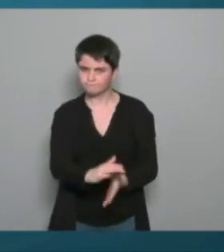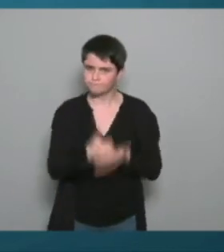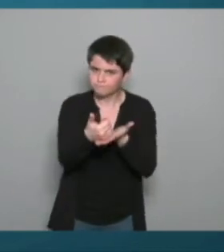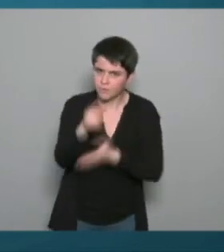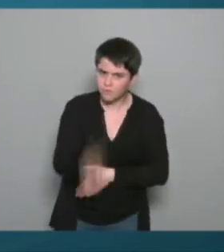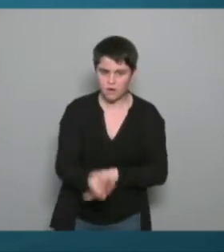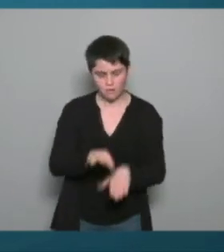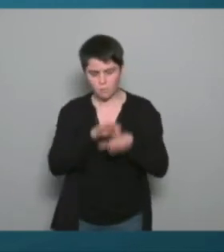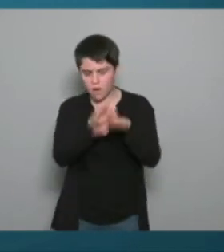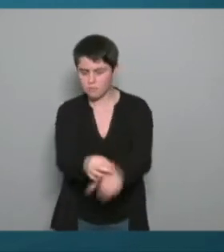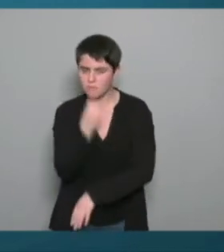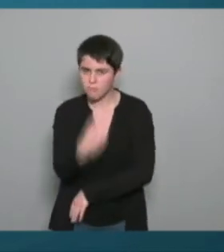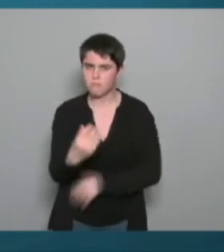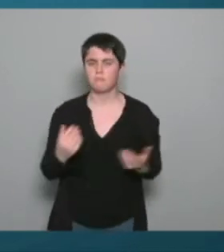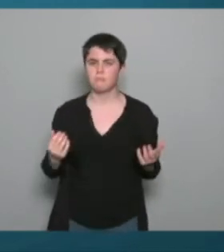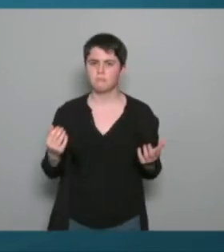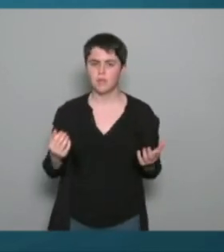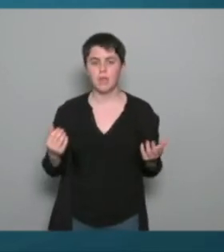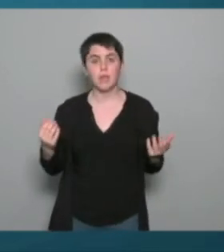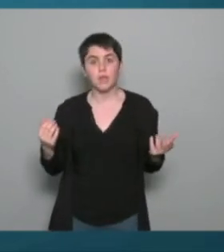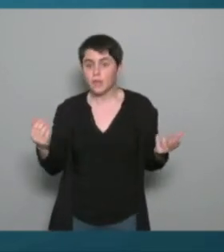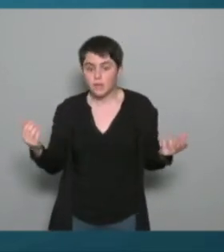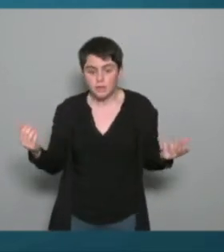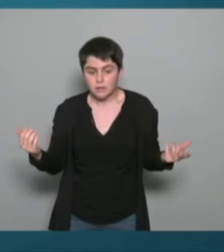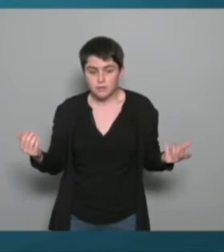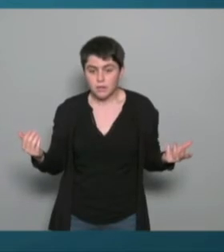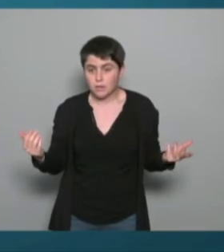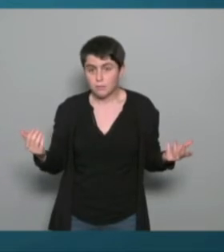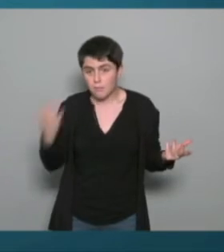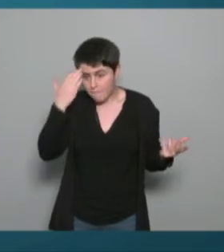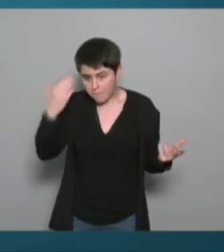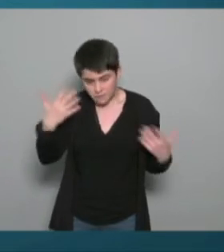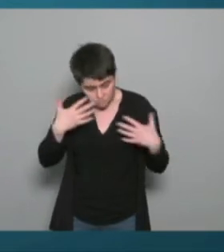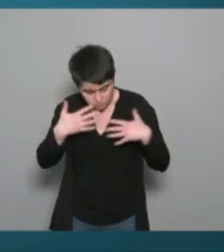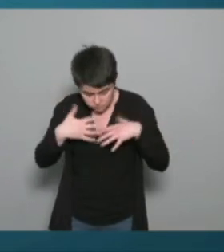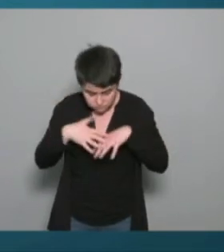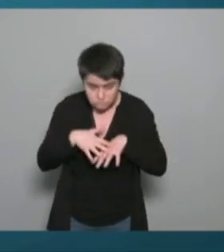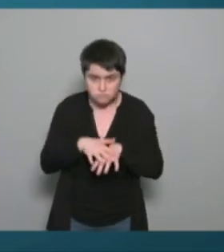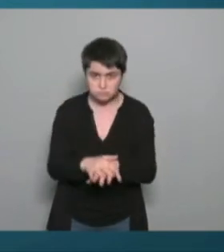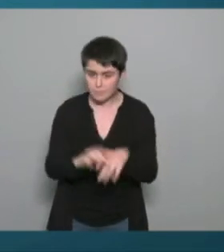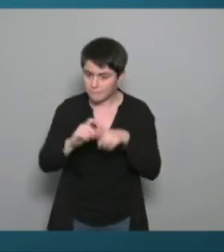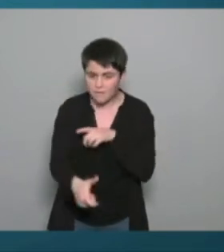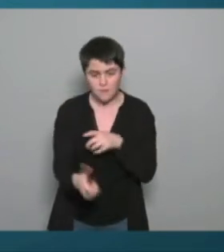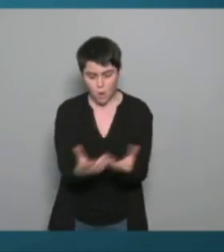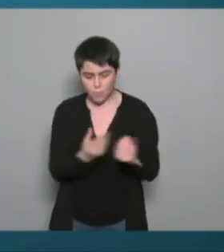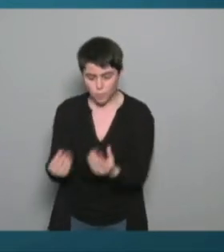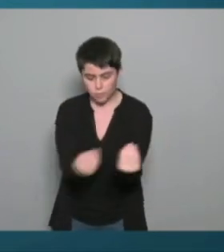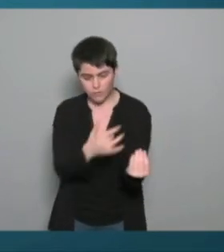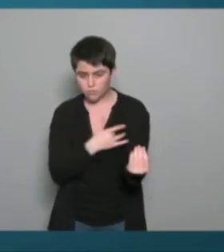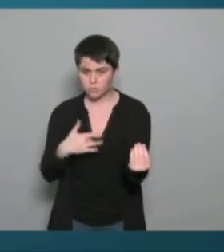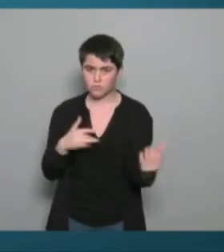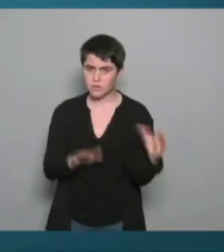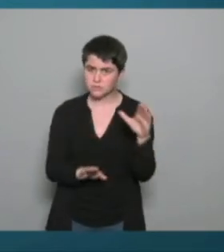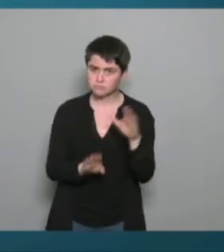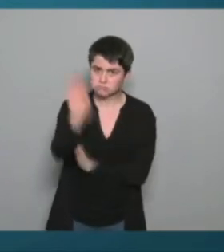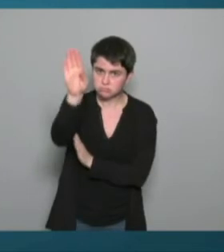finalement on va augmenter le niveau de santé des populations j'attire votre attention sur le fait du développement par exemple